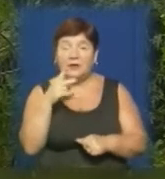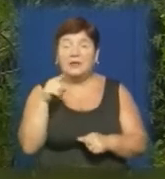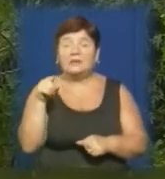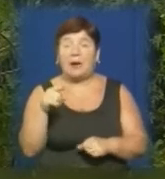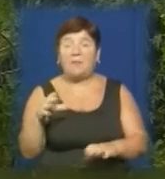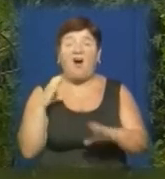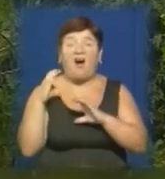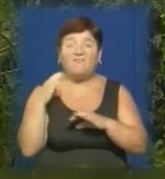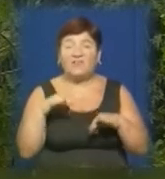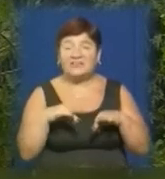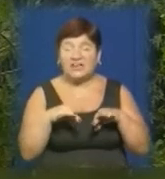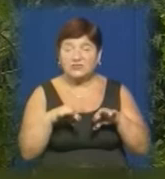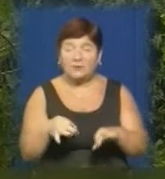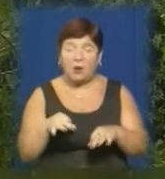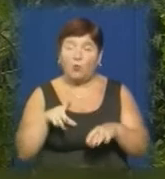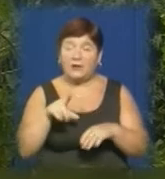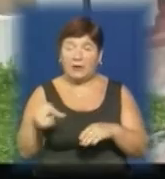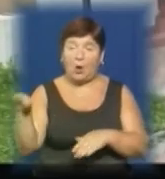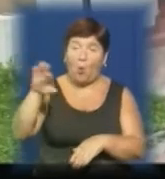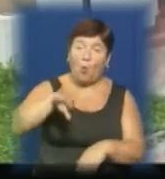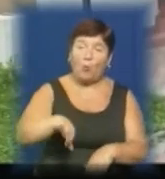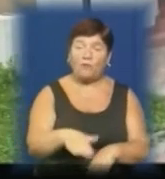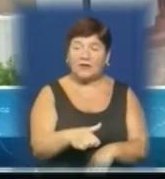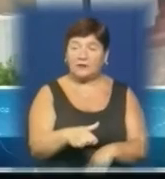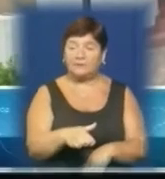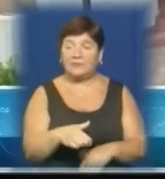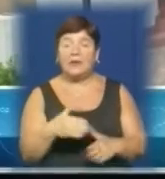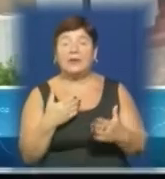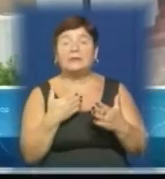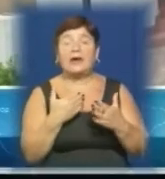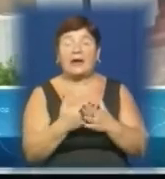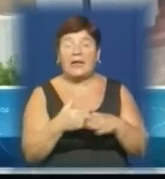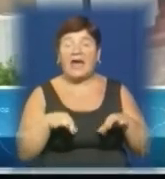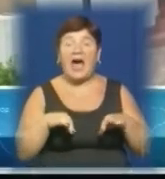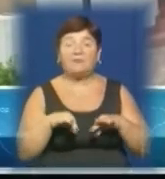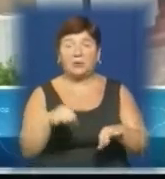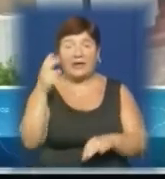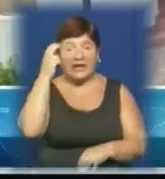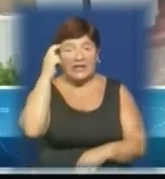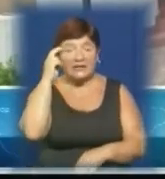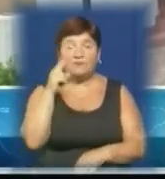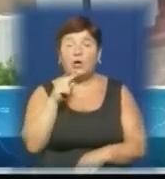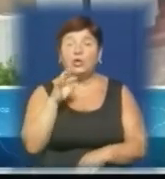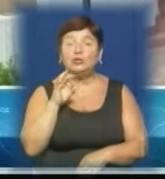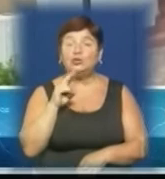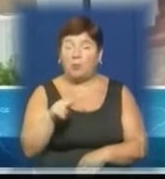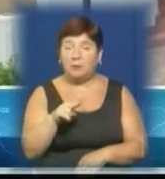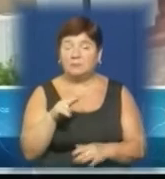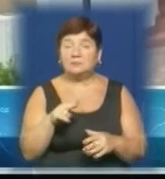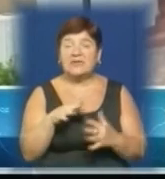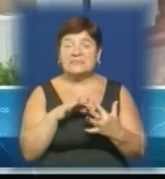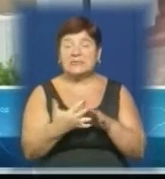вантажівка в'їхала у к'ювет. Сталося ДТП на автодорозі Київ-Чоп біля села Кінчиш.